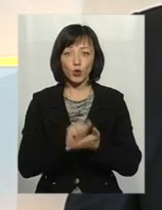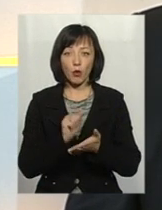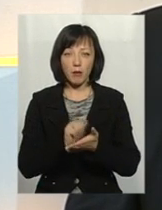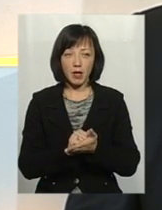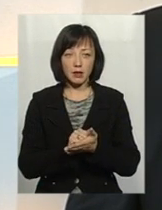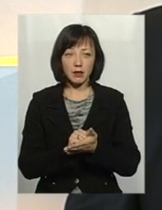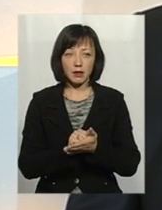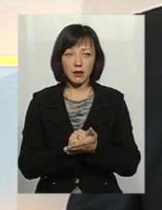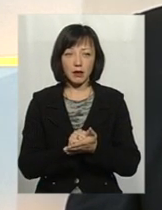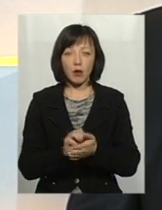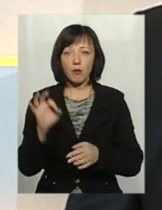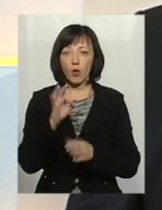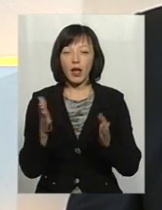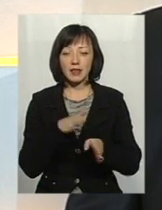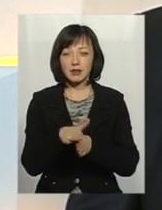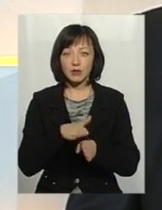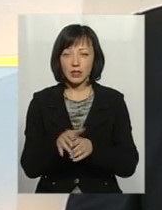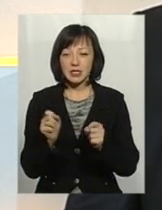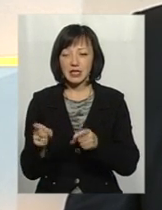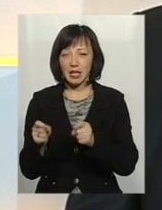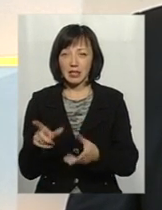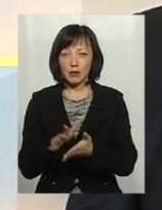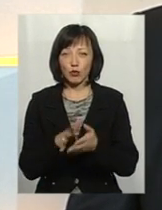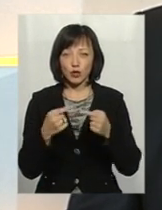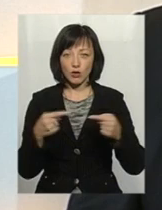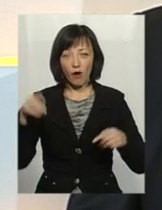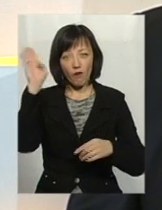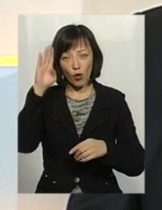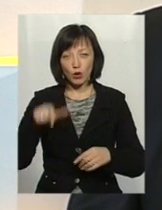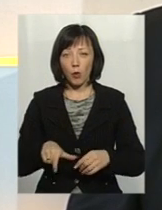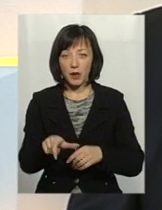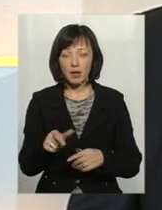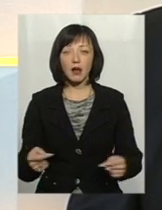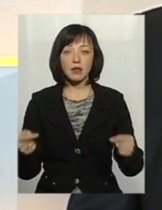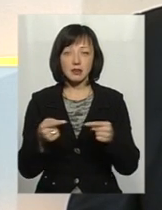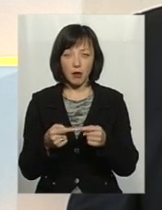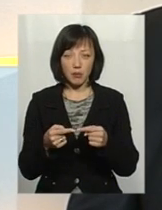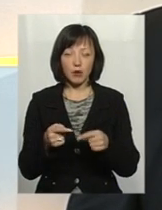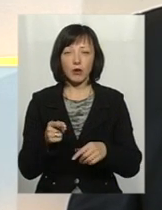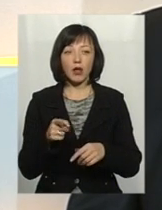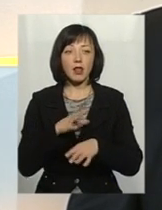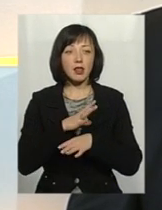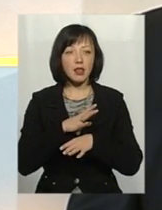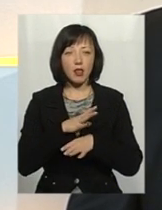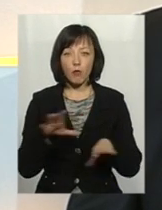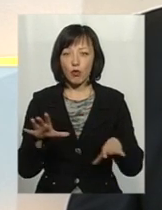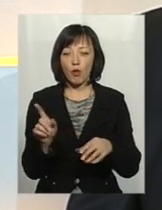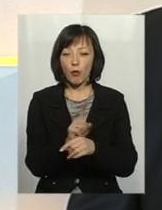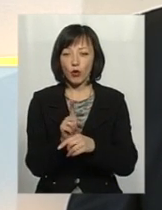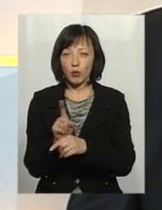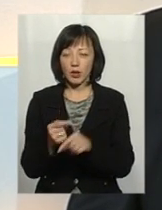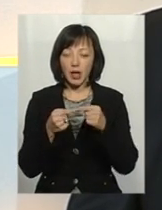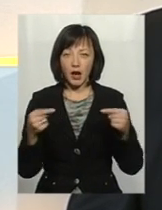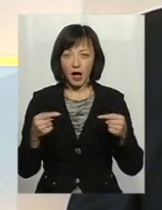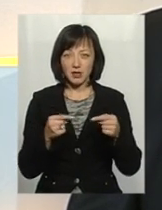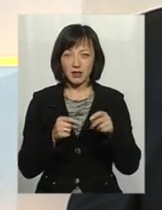відносно яких здійснюється скид забронючих речовин у водний об'єкт, а саме не було пронормовано ряд речовин,